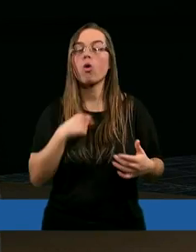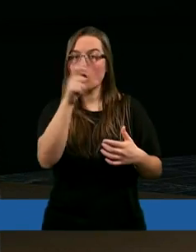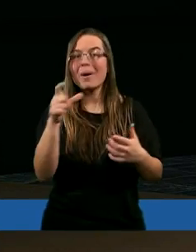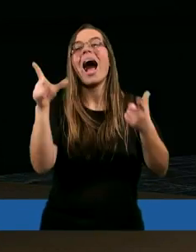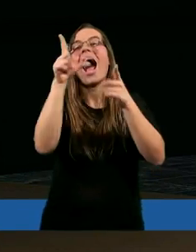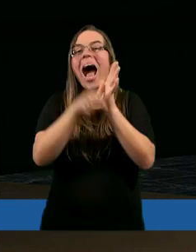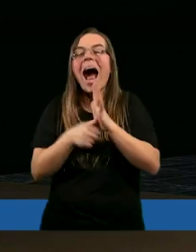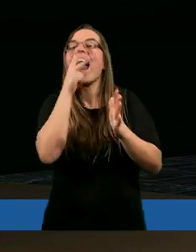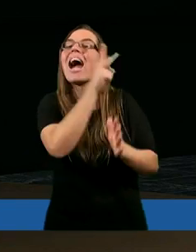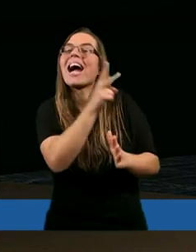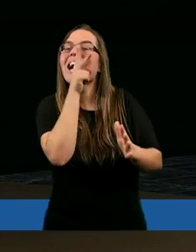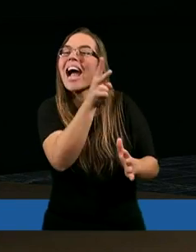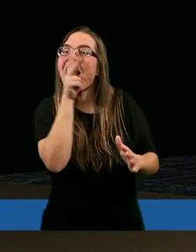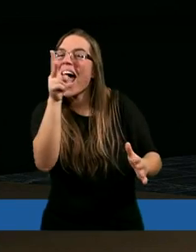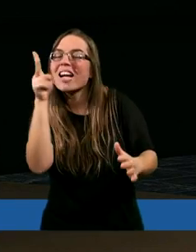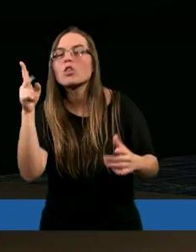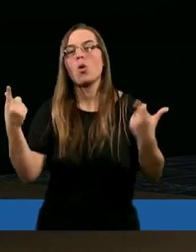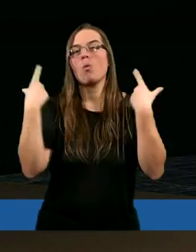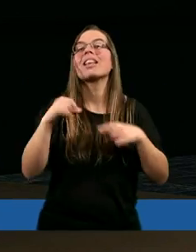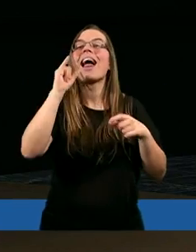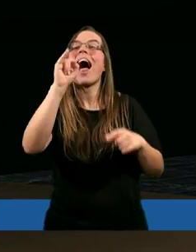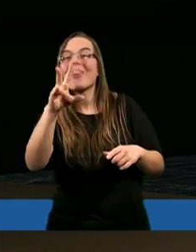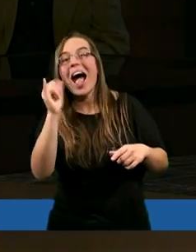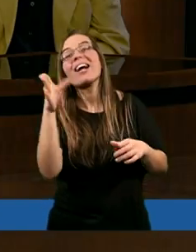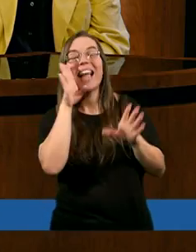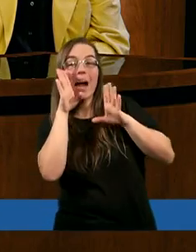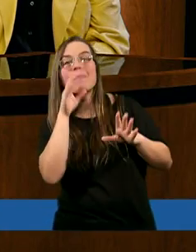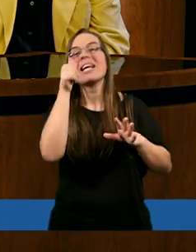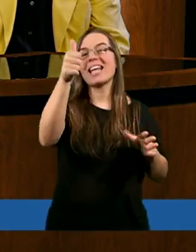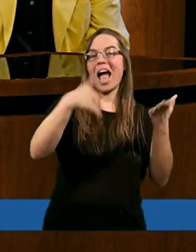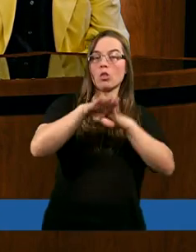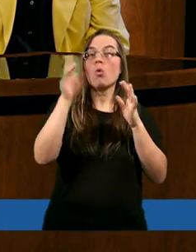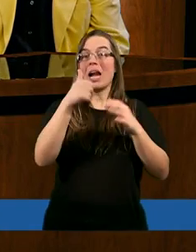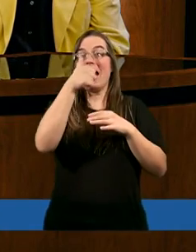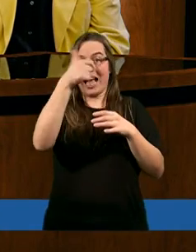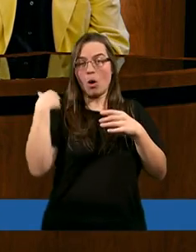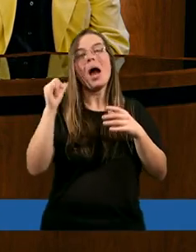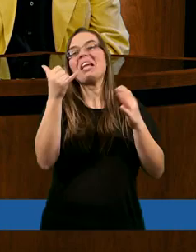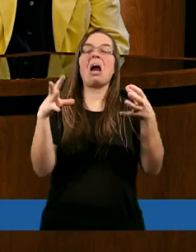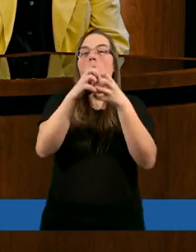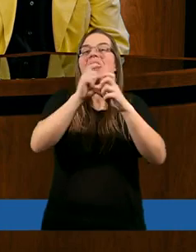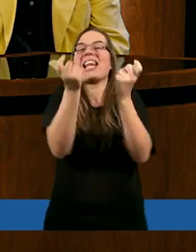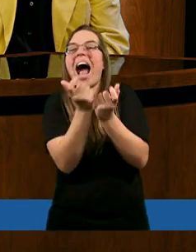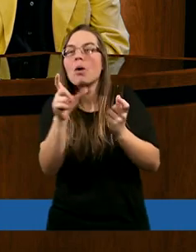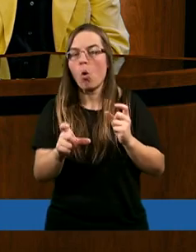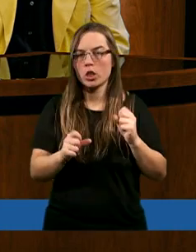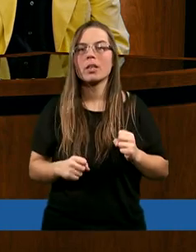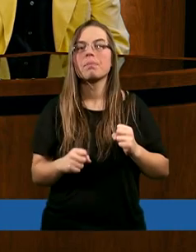ale każdą osobą tak jakby jedną. Tak. Ale chciałbym wrócić jeszcze